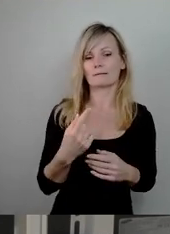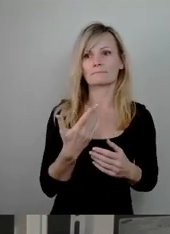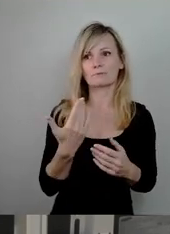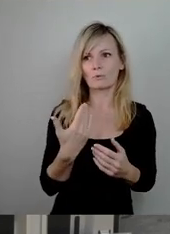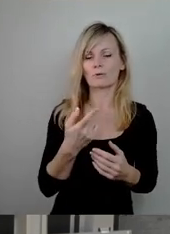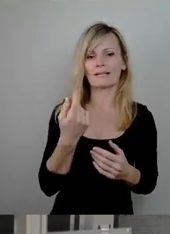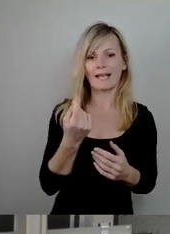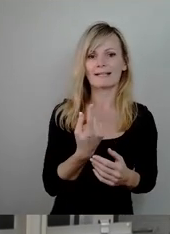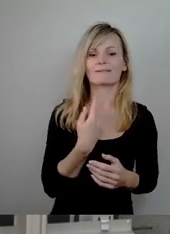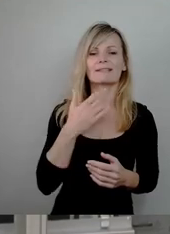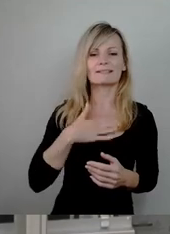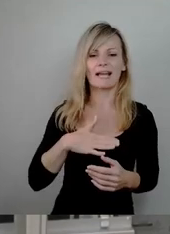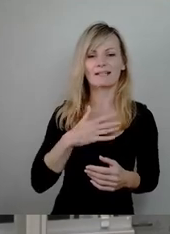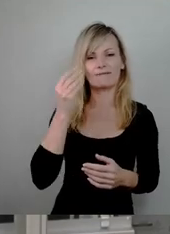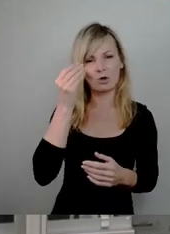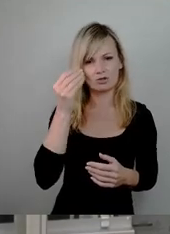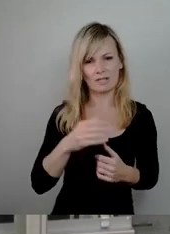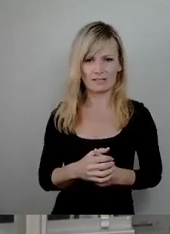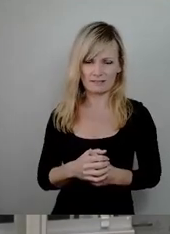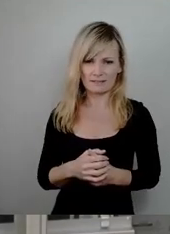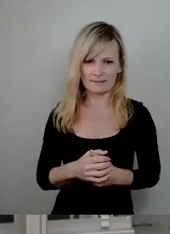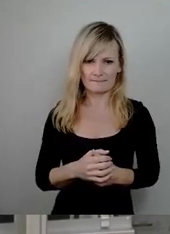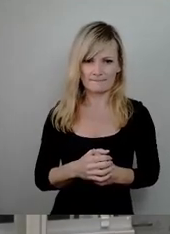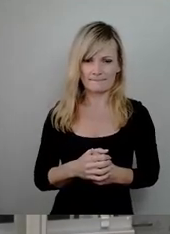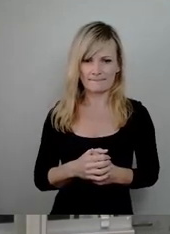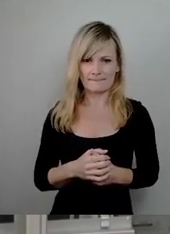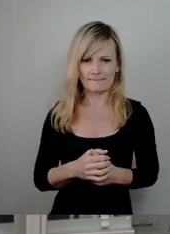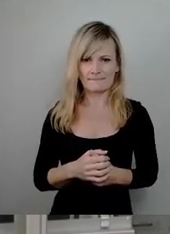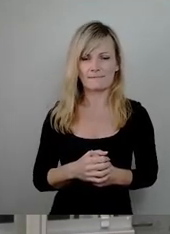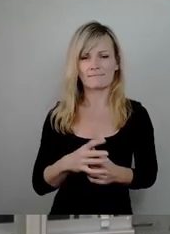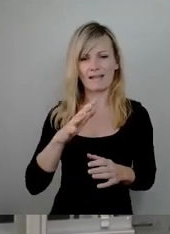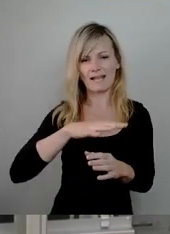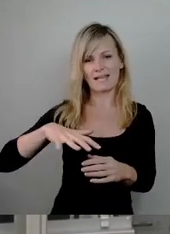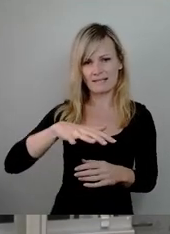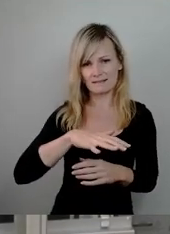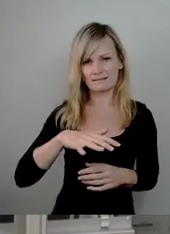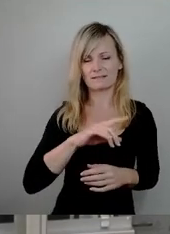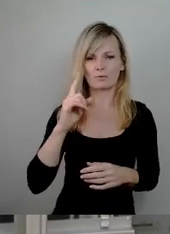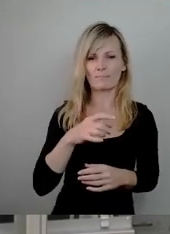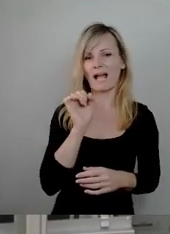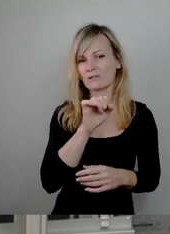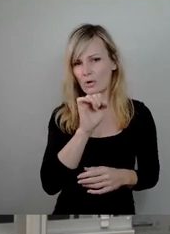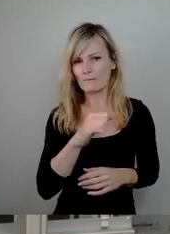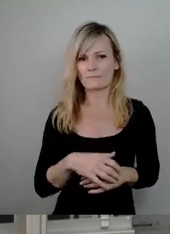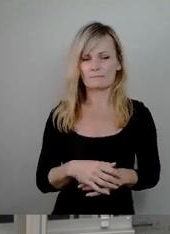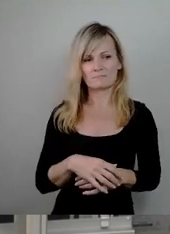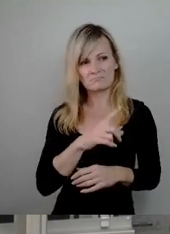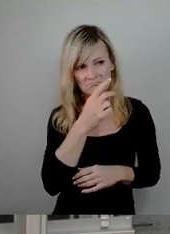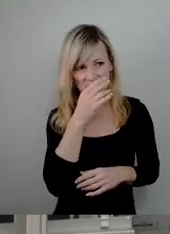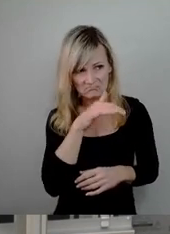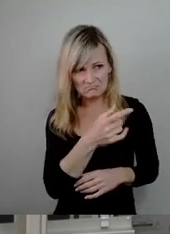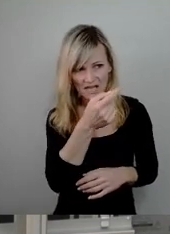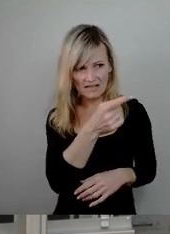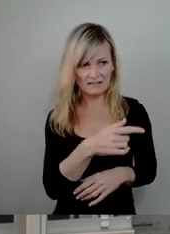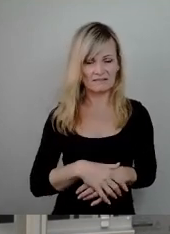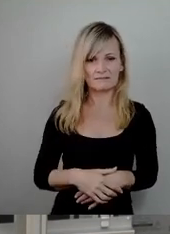vorstellen. Und insofern, da jetzt bei dem Land nochmal anzuklopfen und zu fragen, ob die Geld haben, das halte ich für absolut